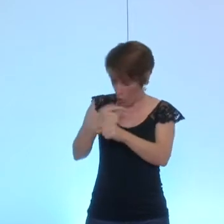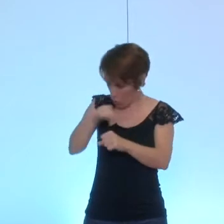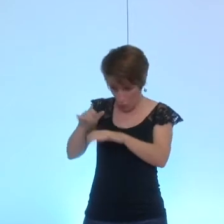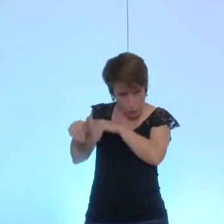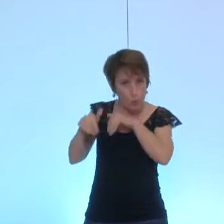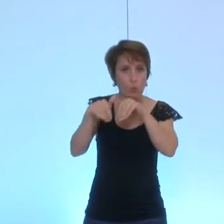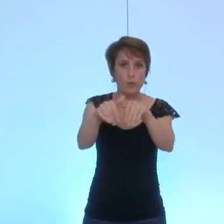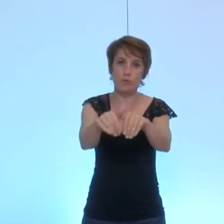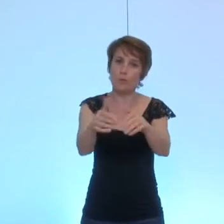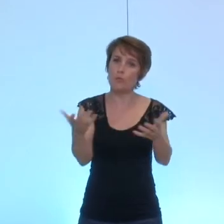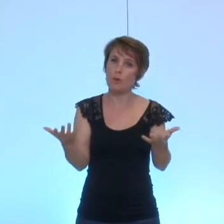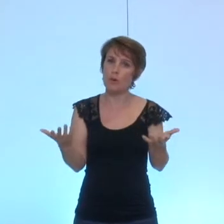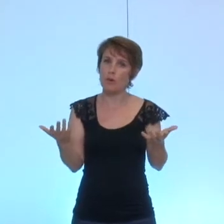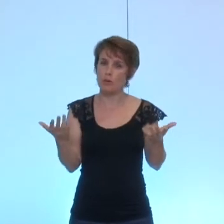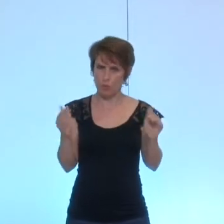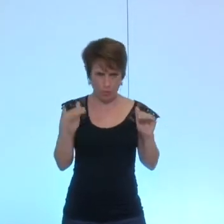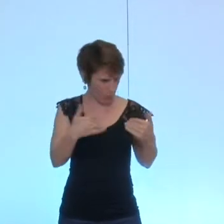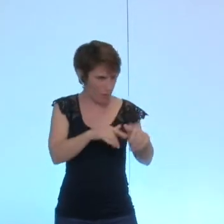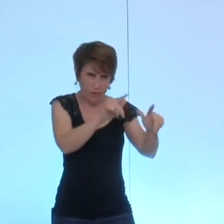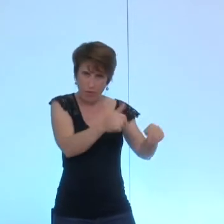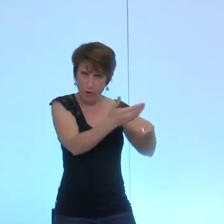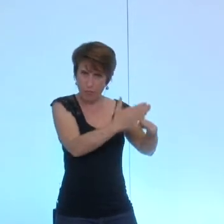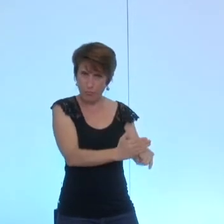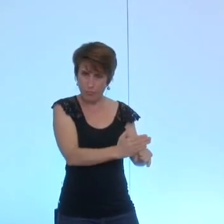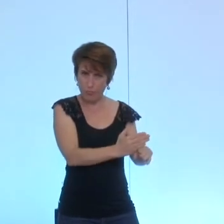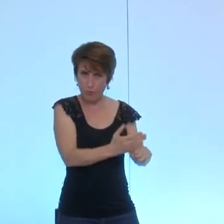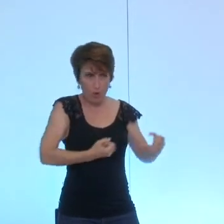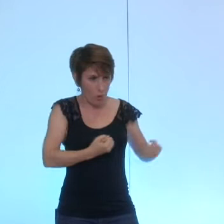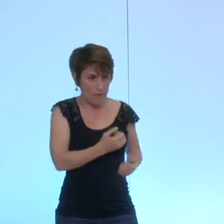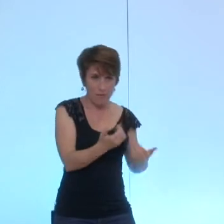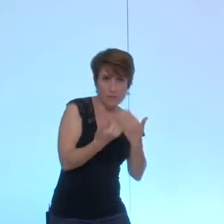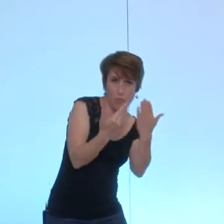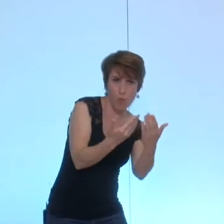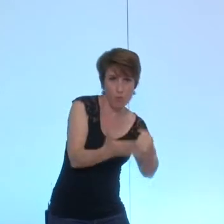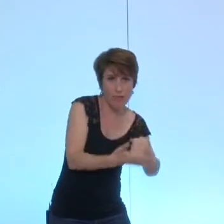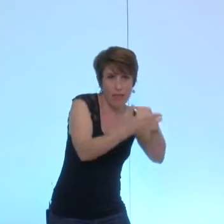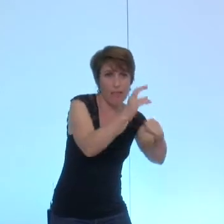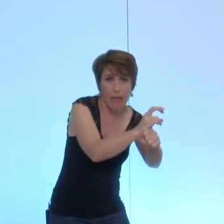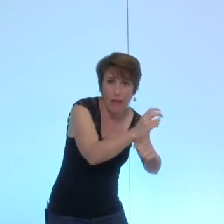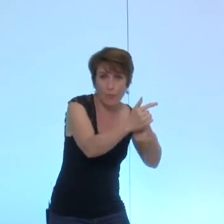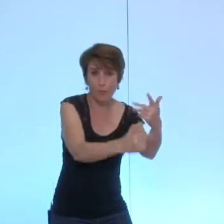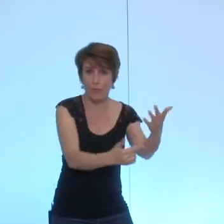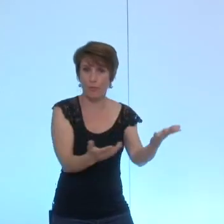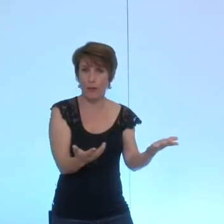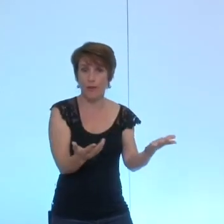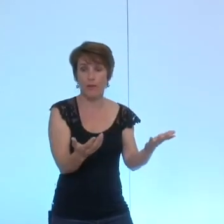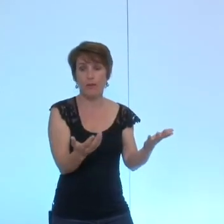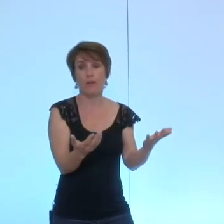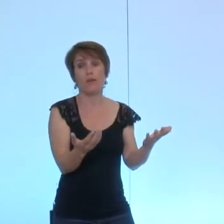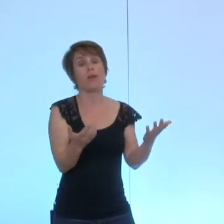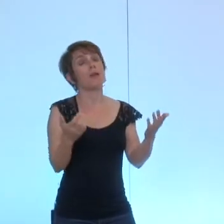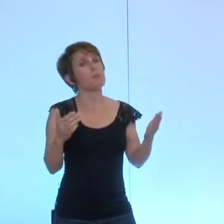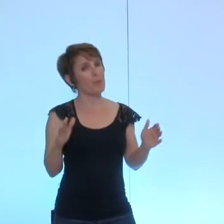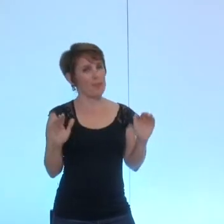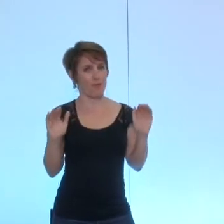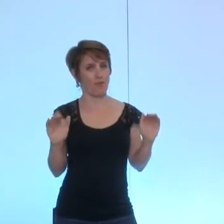peut dire qu'il y a déjà quelque chose qui existe pour ces personnes là cela dit il serait intéressant quand même